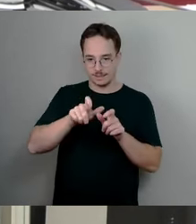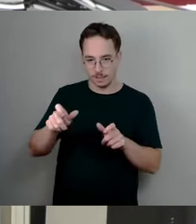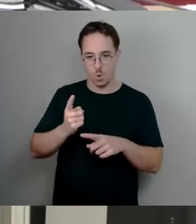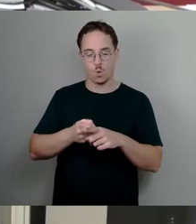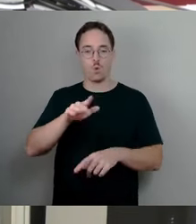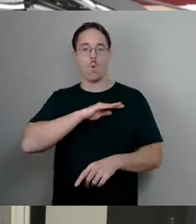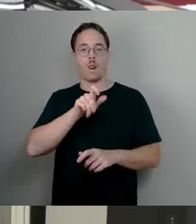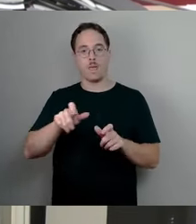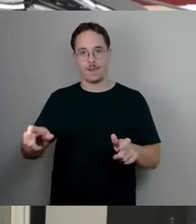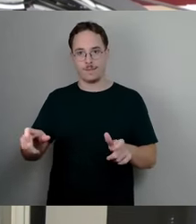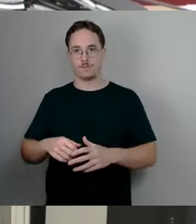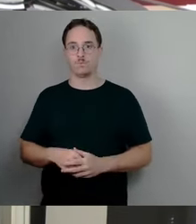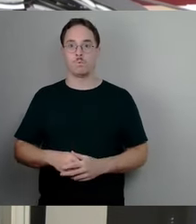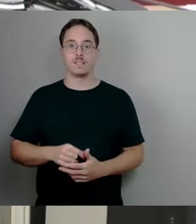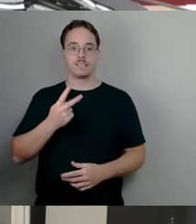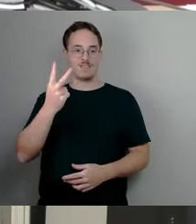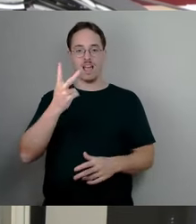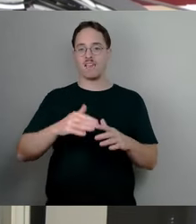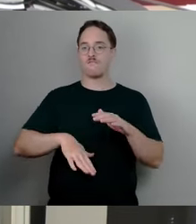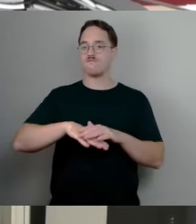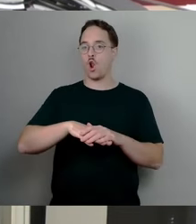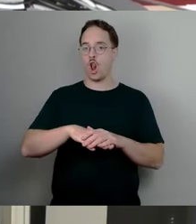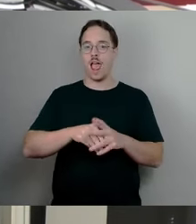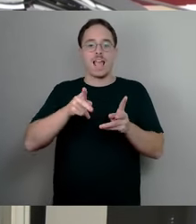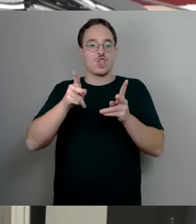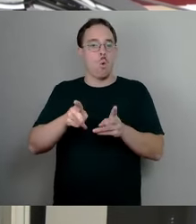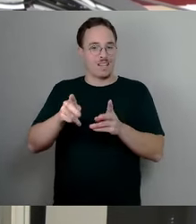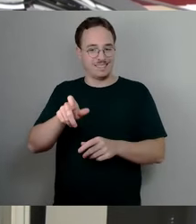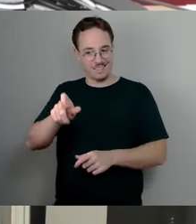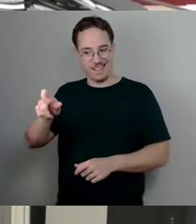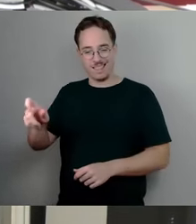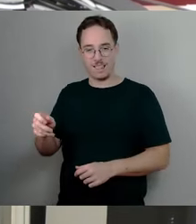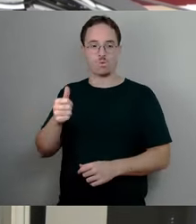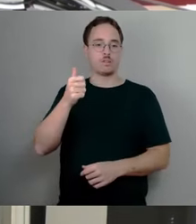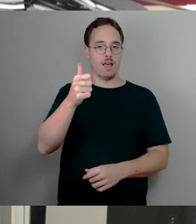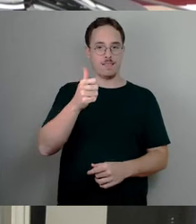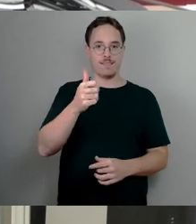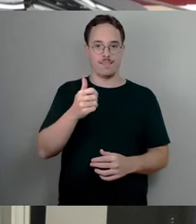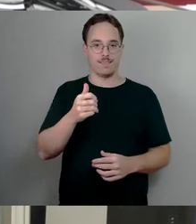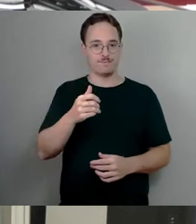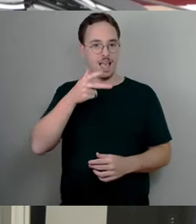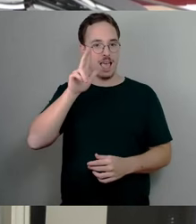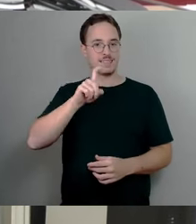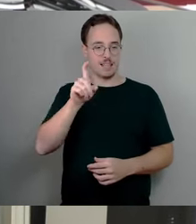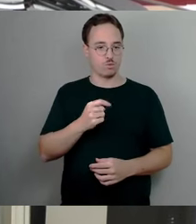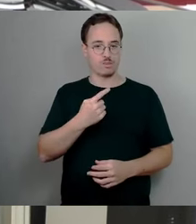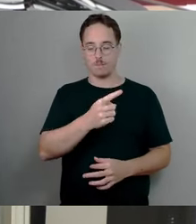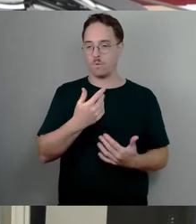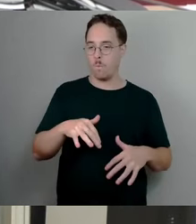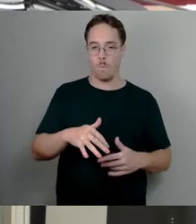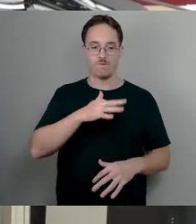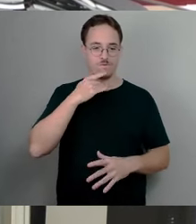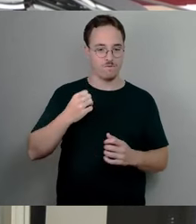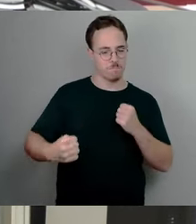Volljuristen und einem so fulminanten Vortrag meines geschätzten Kollegen Sastrow hier noch was draufzulegen. Aber